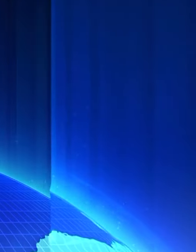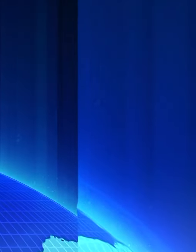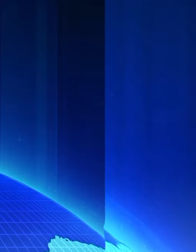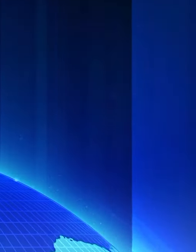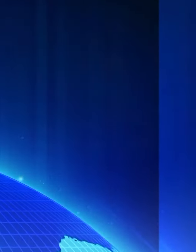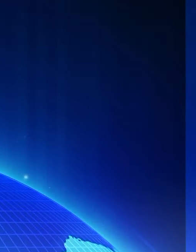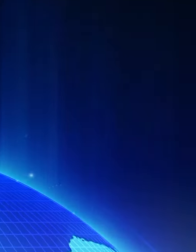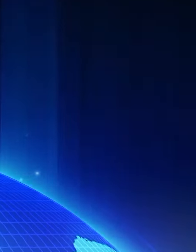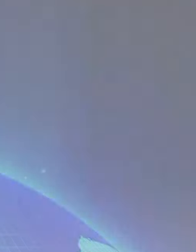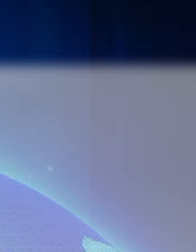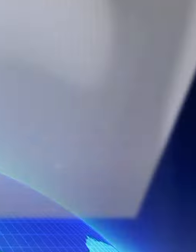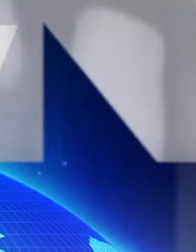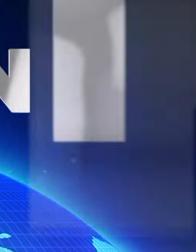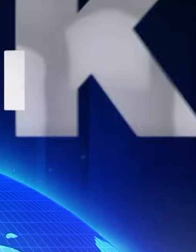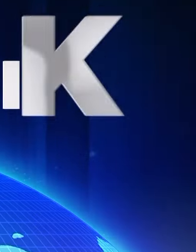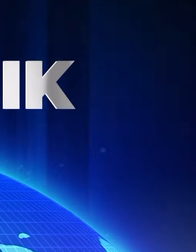Muzika